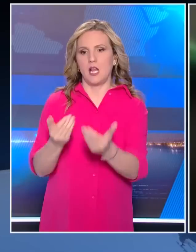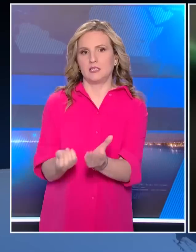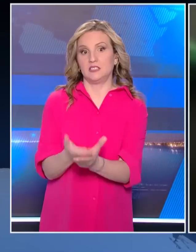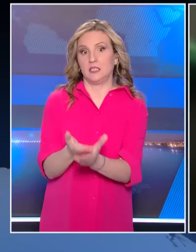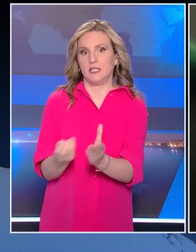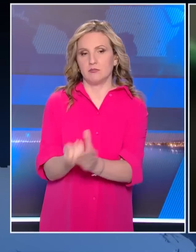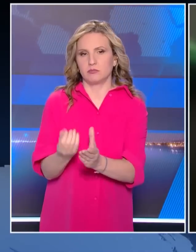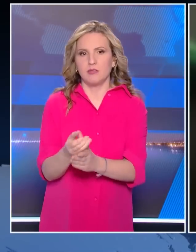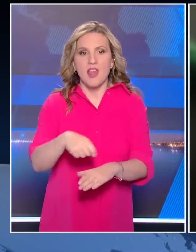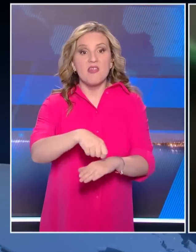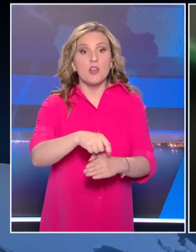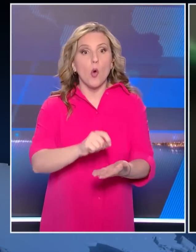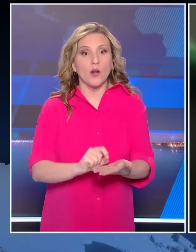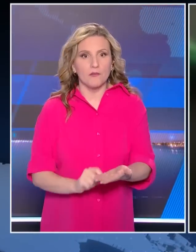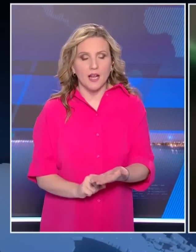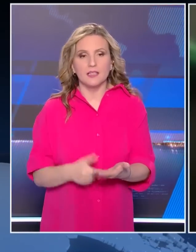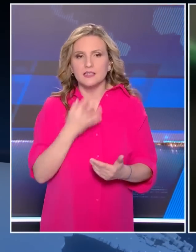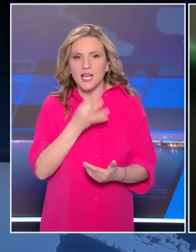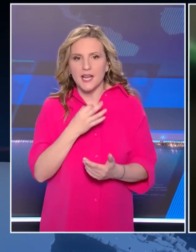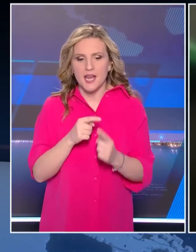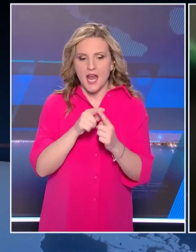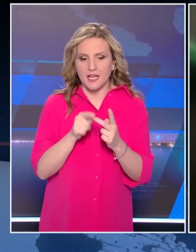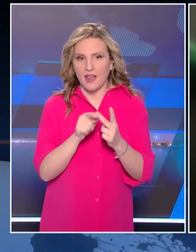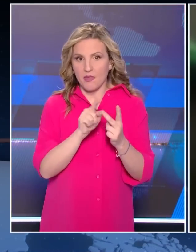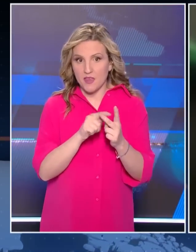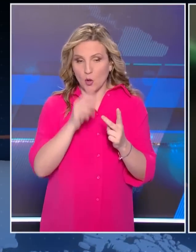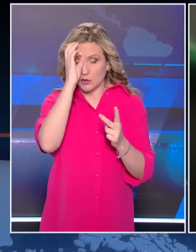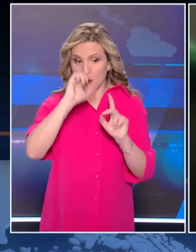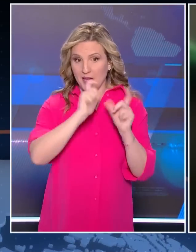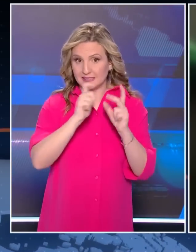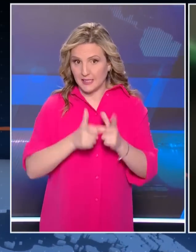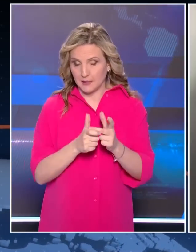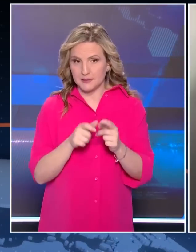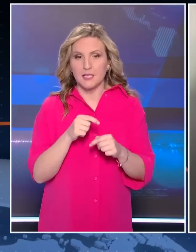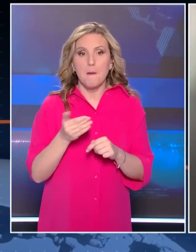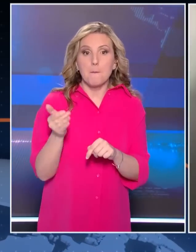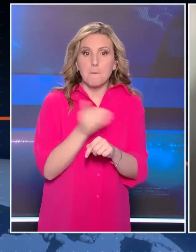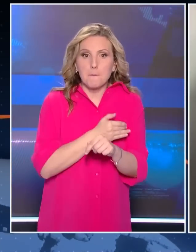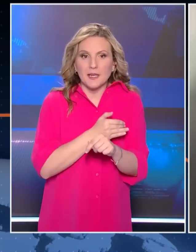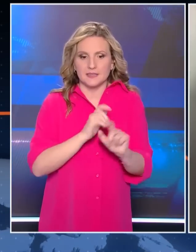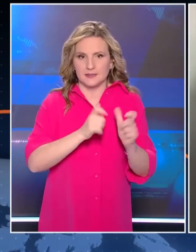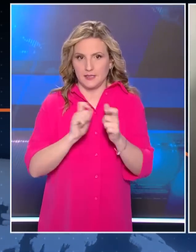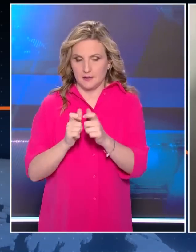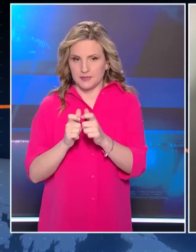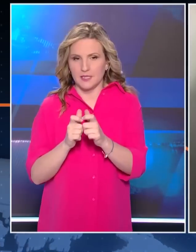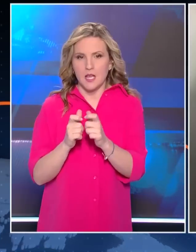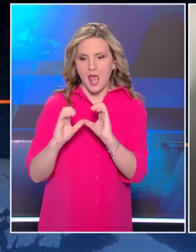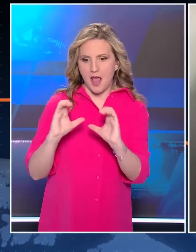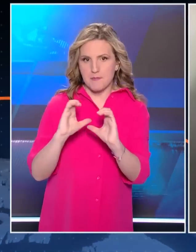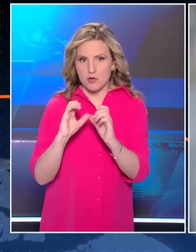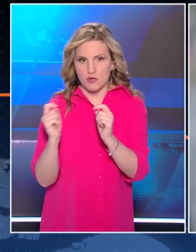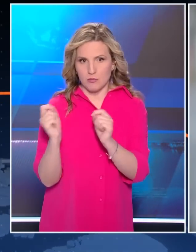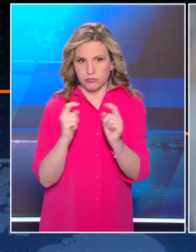πάντως με τη δικογραφία ο ένας από τους δύο κατηγορούμενους στην άγρια δολοφονία του δημοσιογράφου λίγες ώρες πριν τη σύλληψή του σε επικοινωνία που είχε